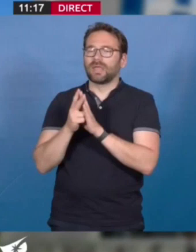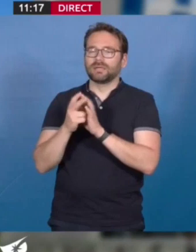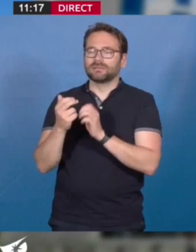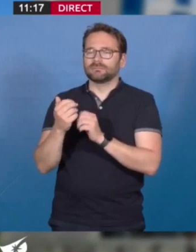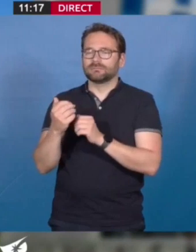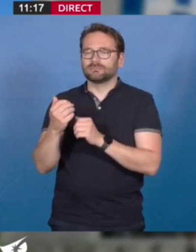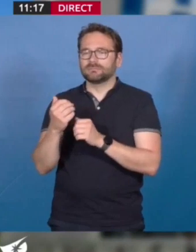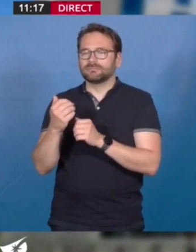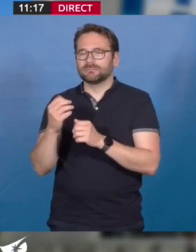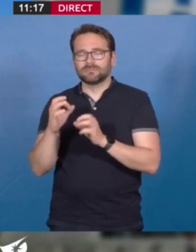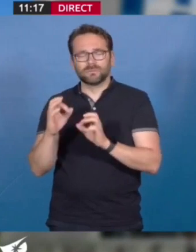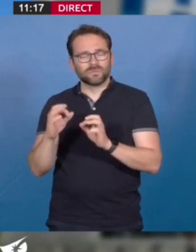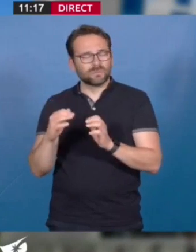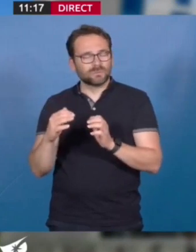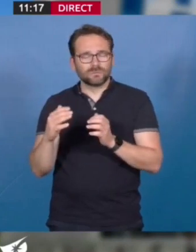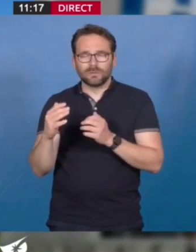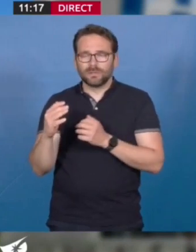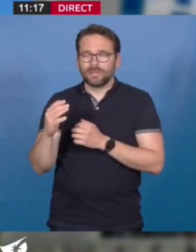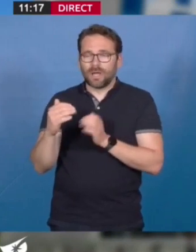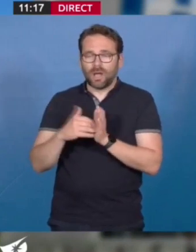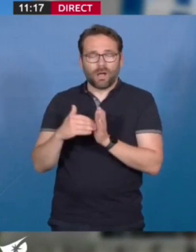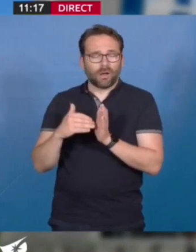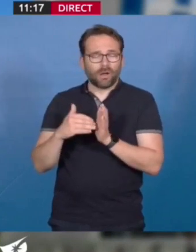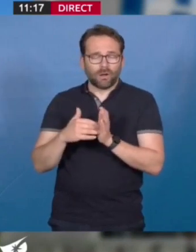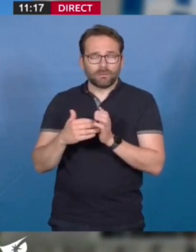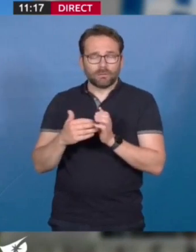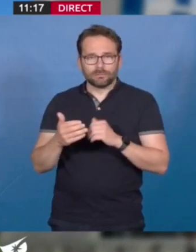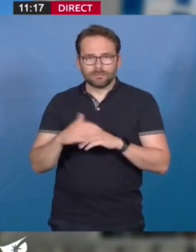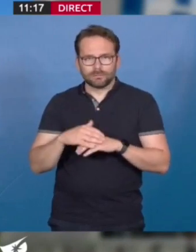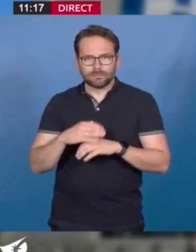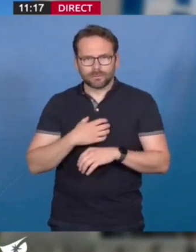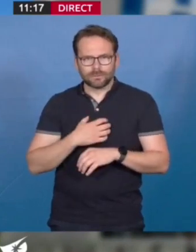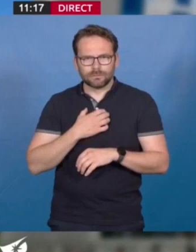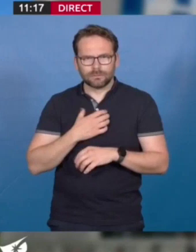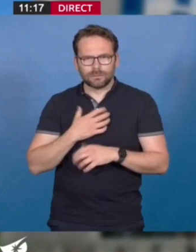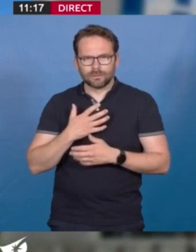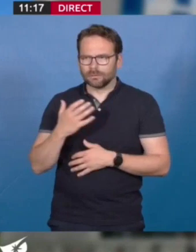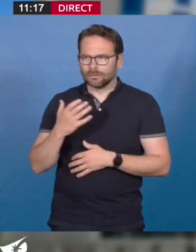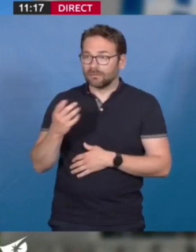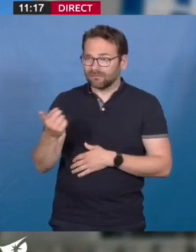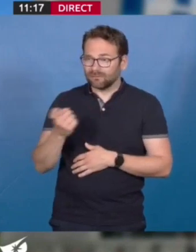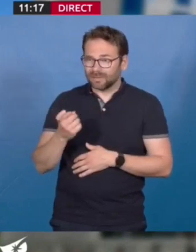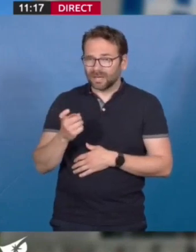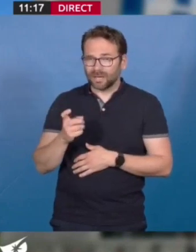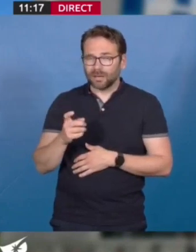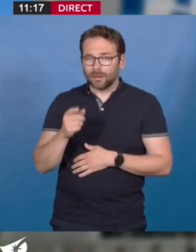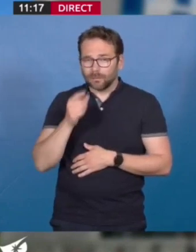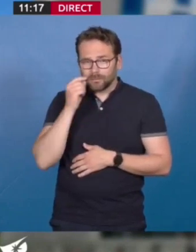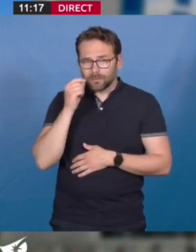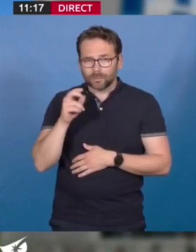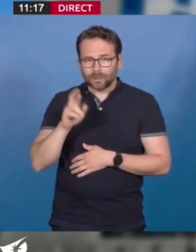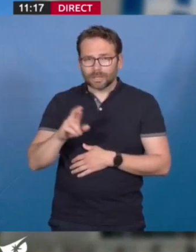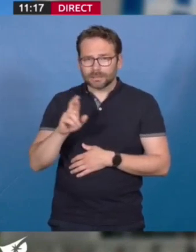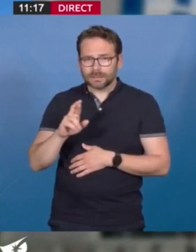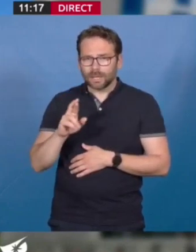Et je suis assez choqué que cela vienne de Guillaume Richard, qui parlait sans